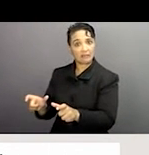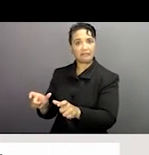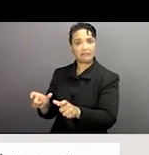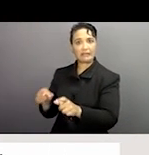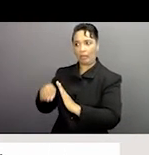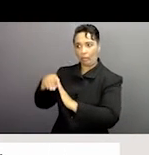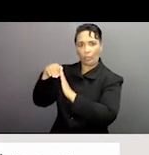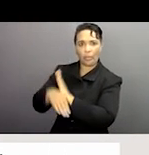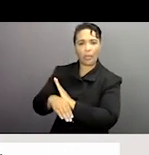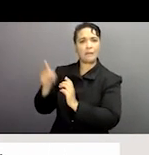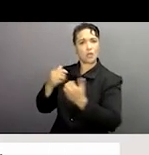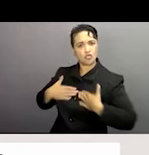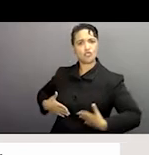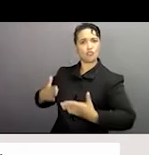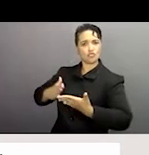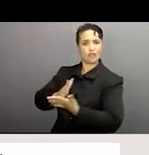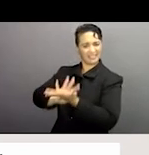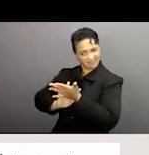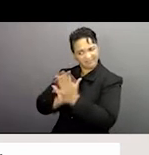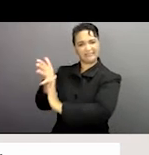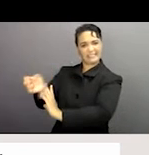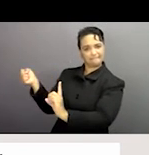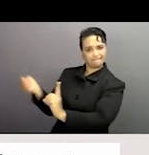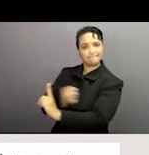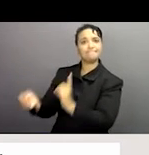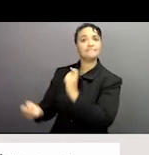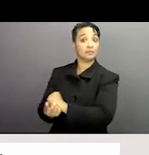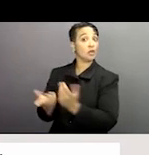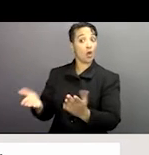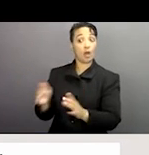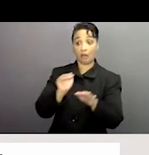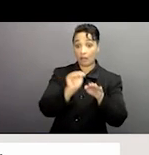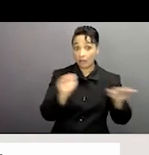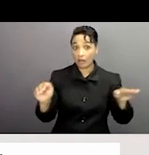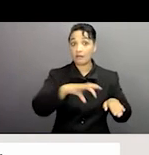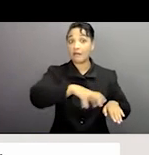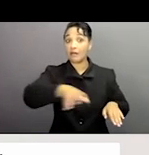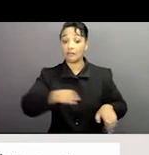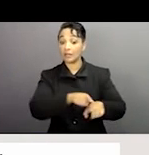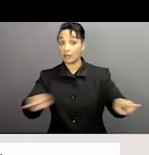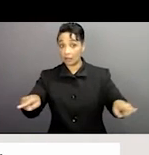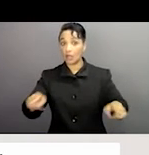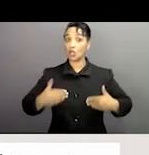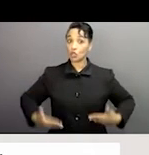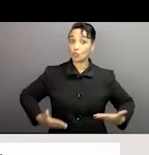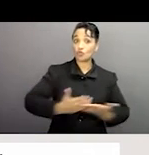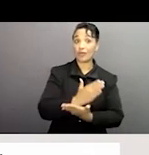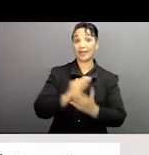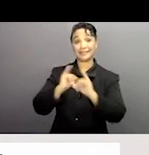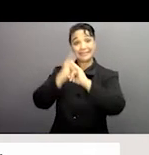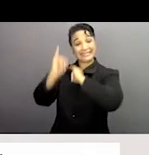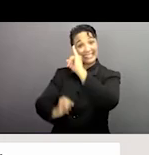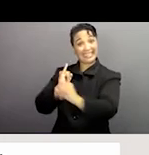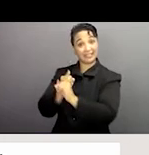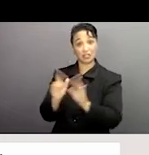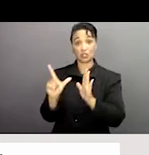criminelle mais c'est une violation très importante contre les droits humains et c'est très important de rappeler les étés que la loi internationale y